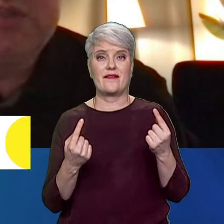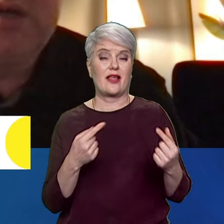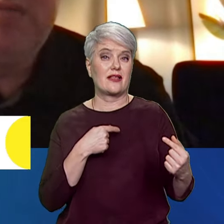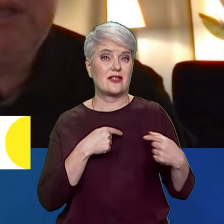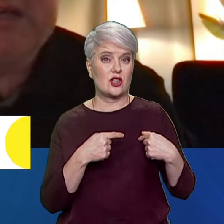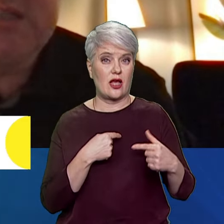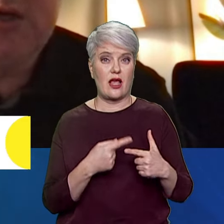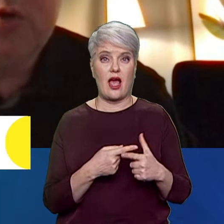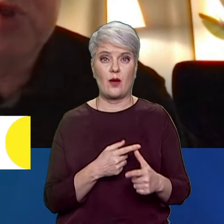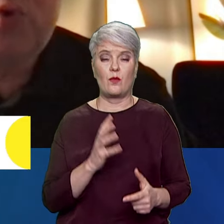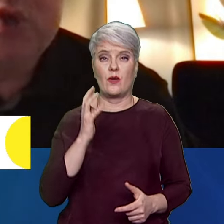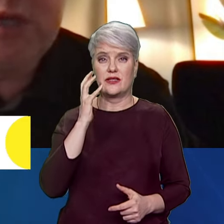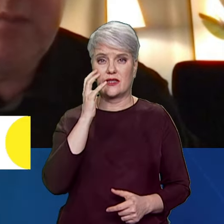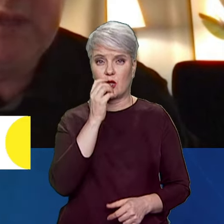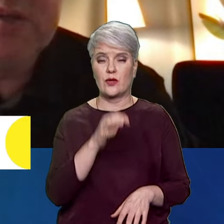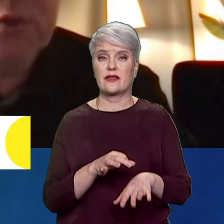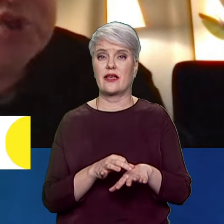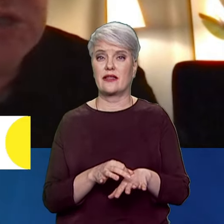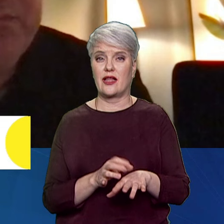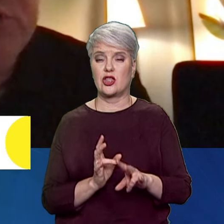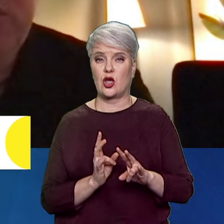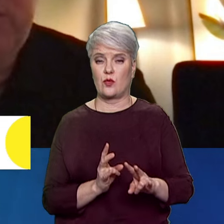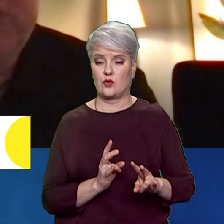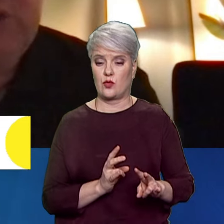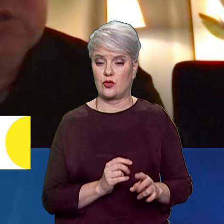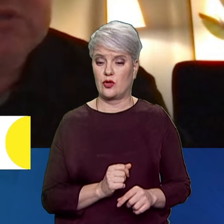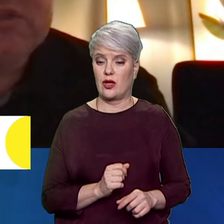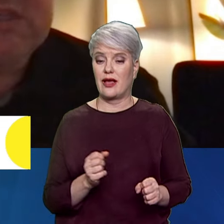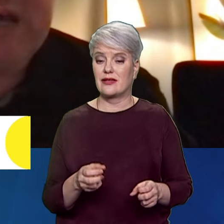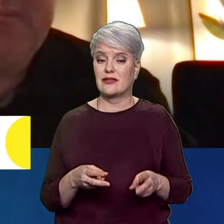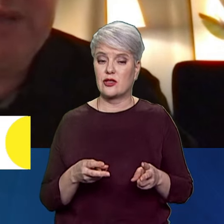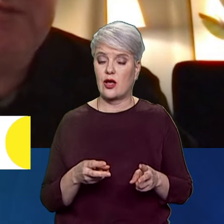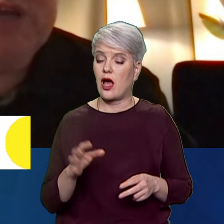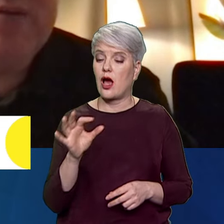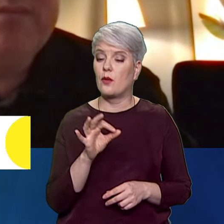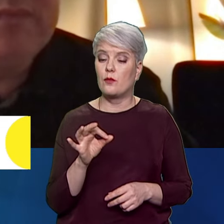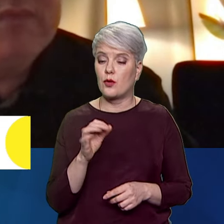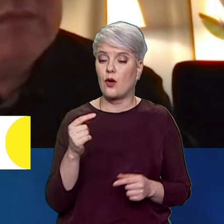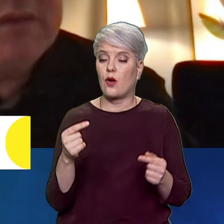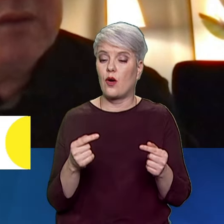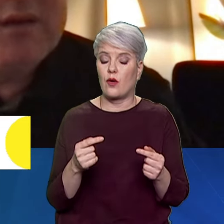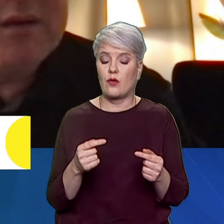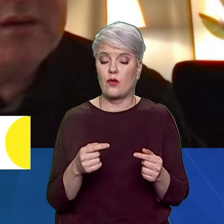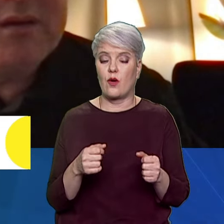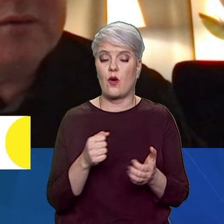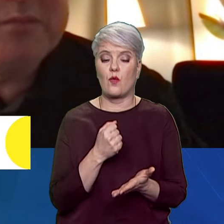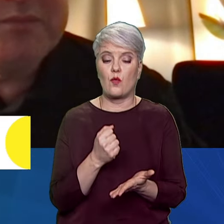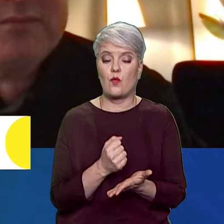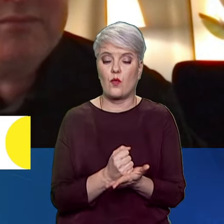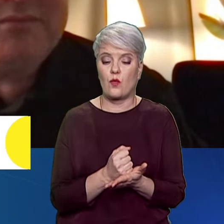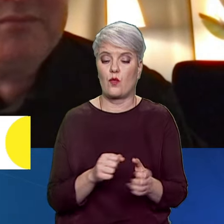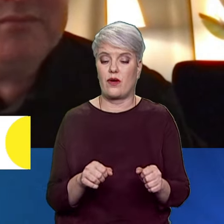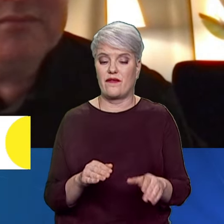серйозні телесні ушкодження. Пане Андрію, про конкретний механізм цих ухвал хотілося б